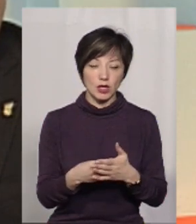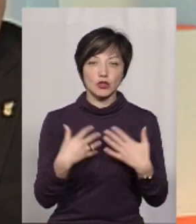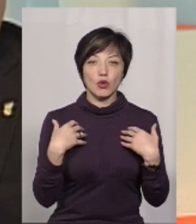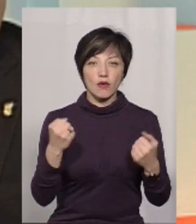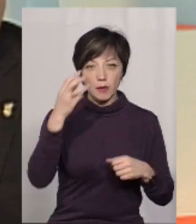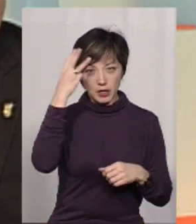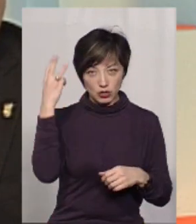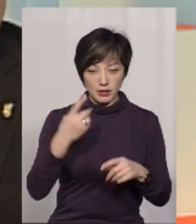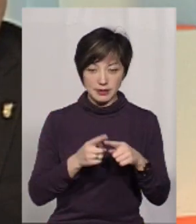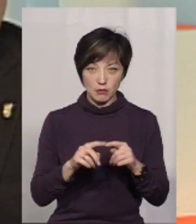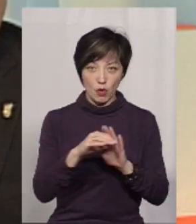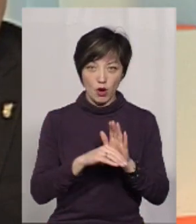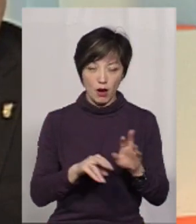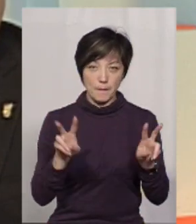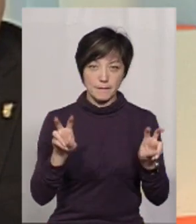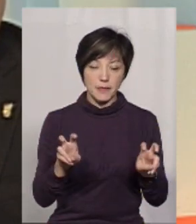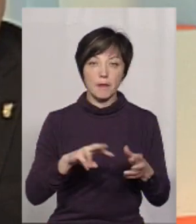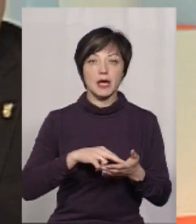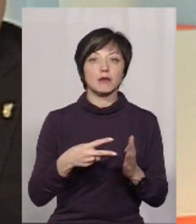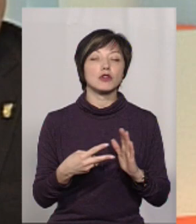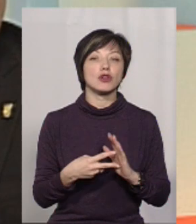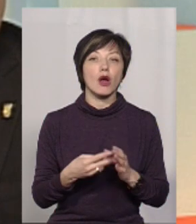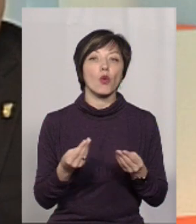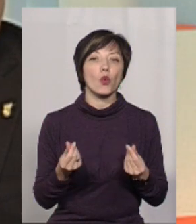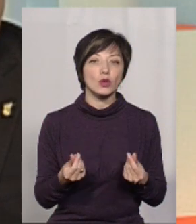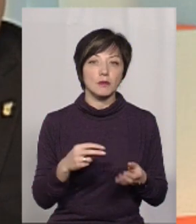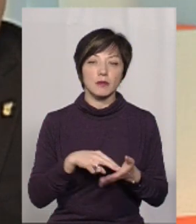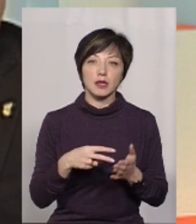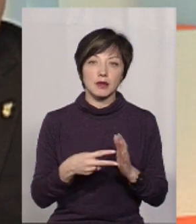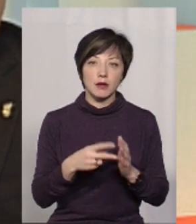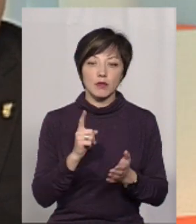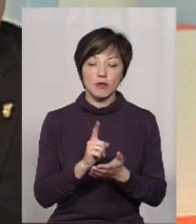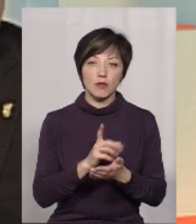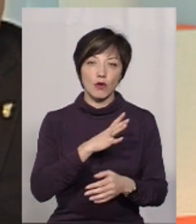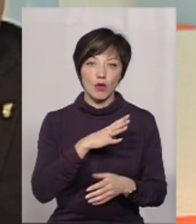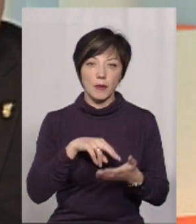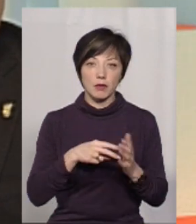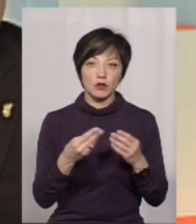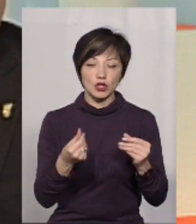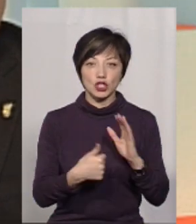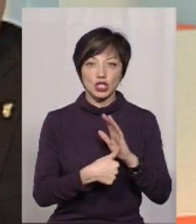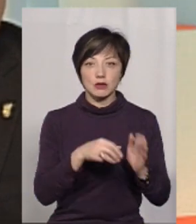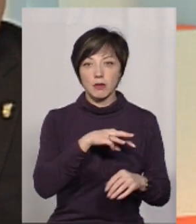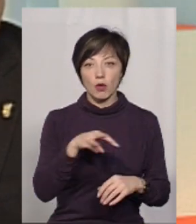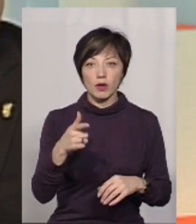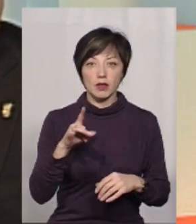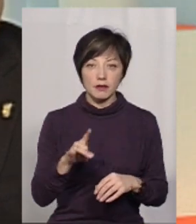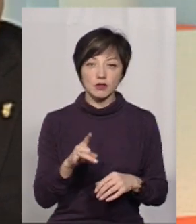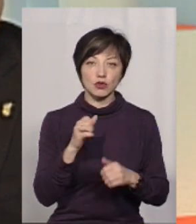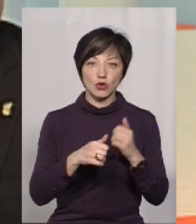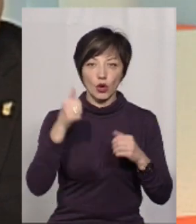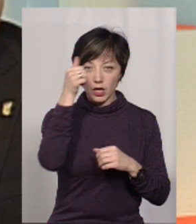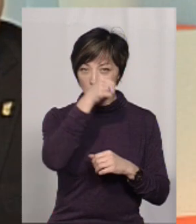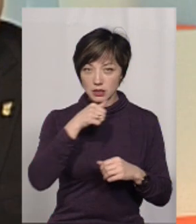«Здоров'я хмельничан», про яку ми говорили, програма, вона передбачає кошти, в ній було передбачено коштів в 6 мільйонів гривень